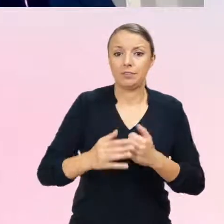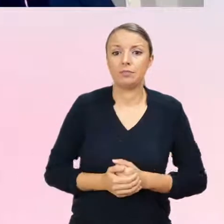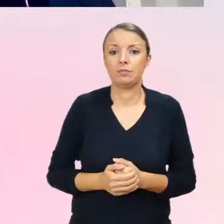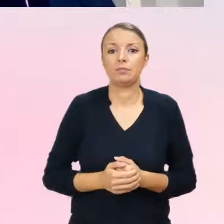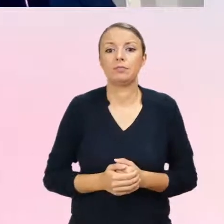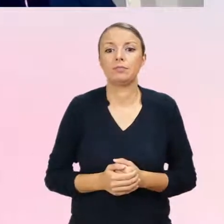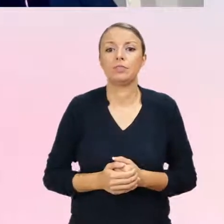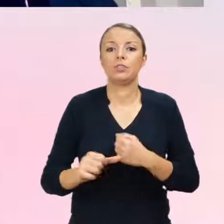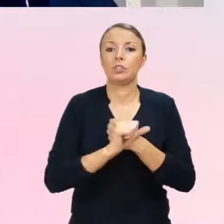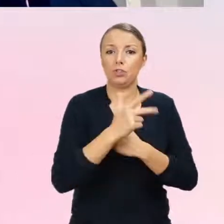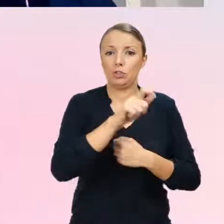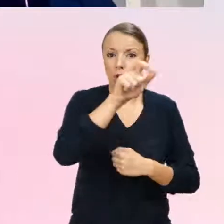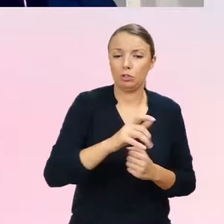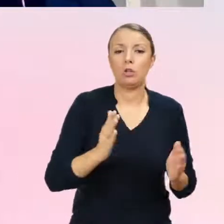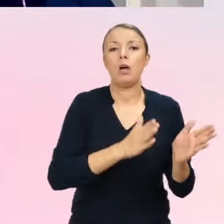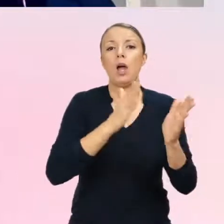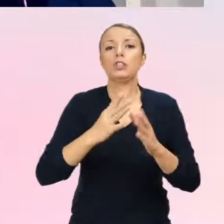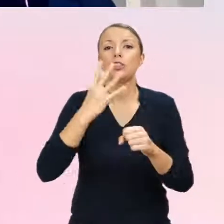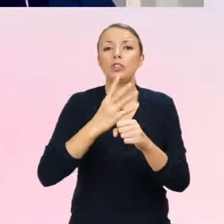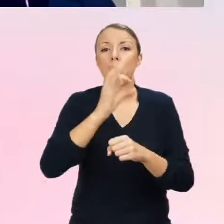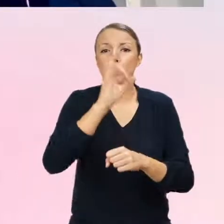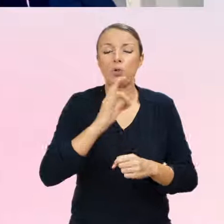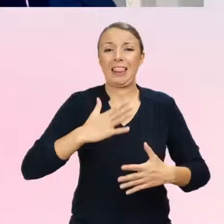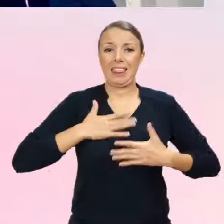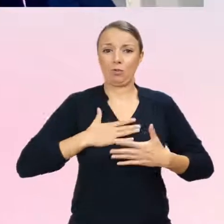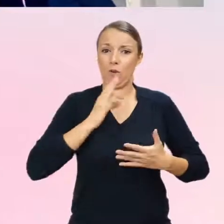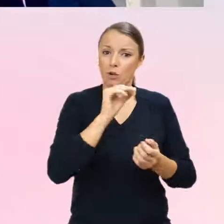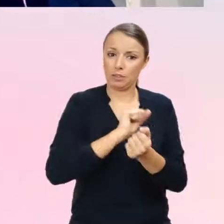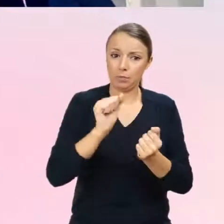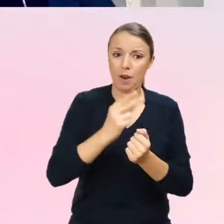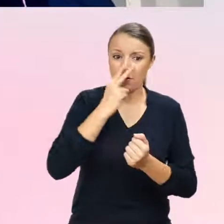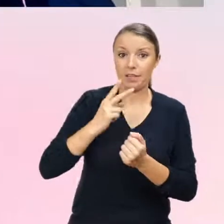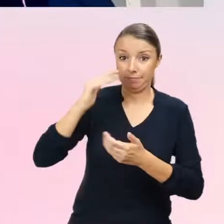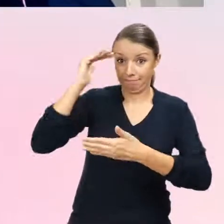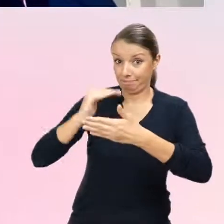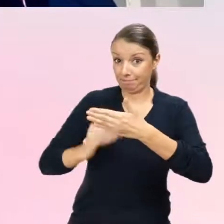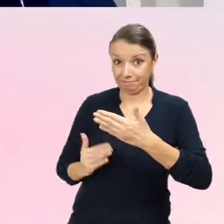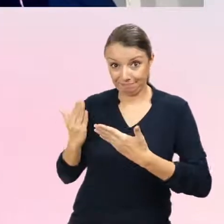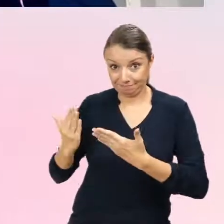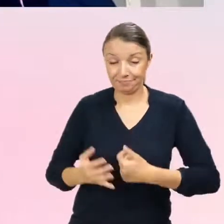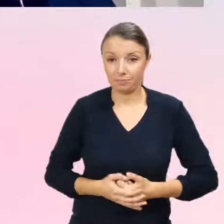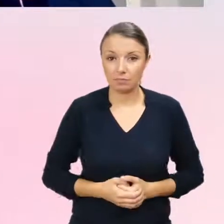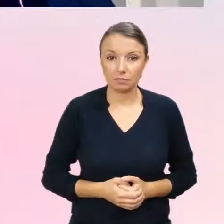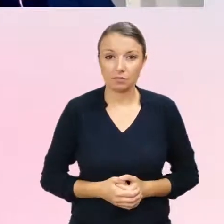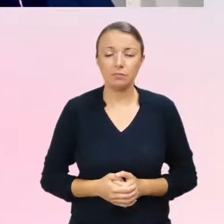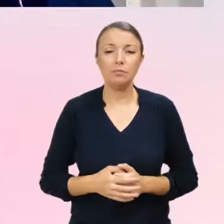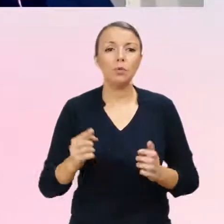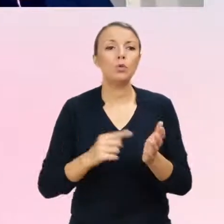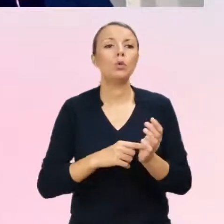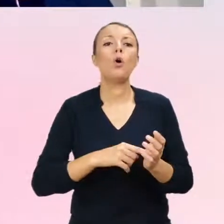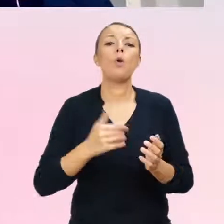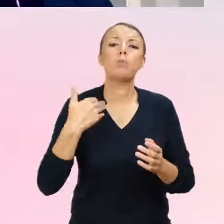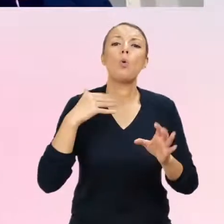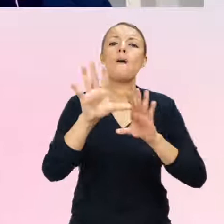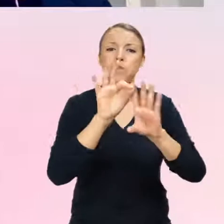40% to był test wielokrotnego, to były odpowiedzi wielokrotnego wyboru.